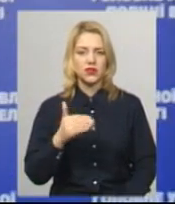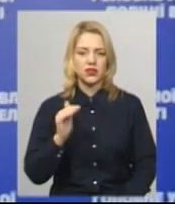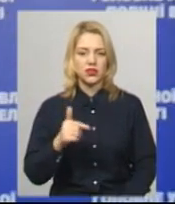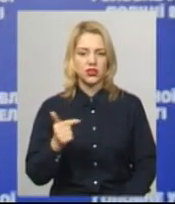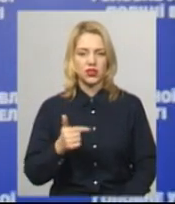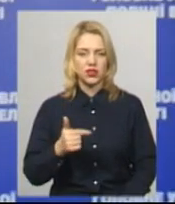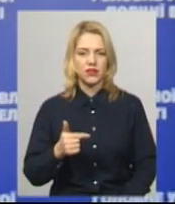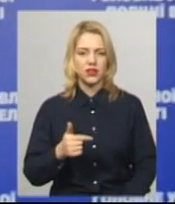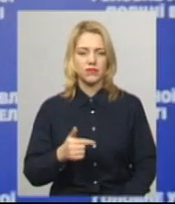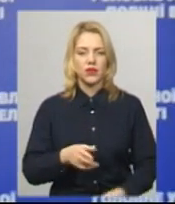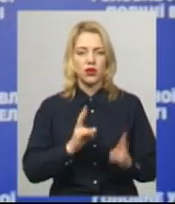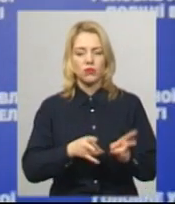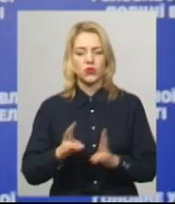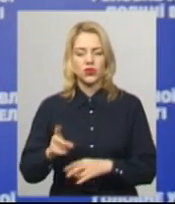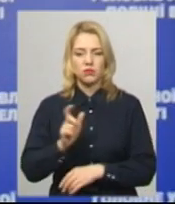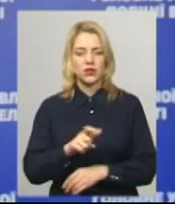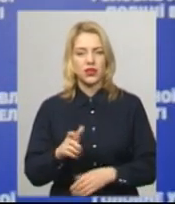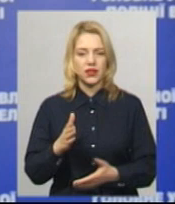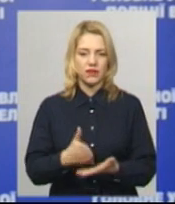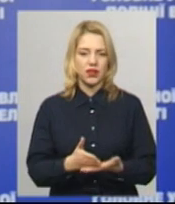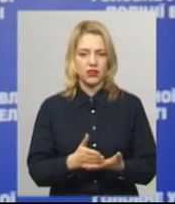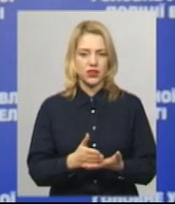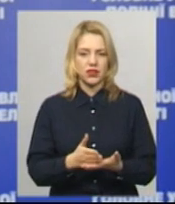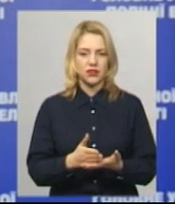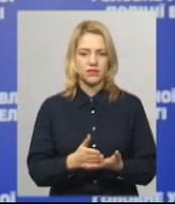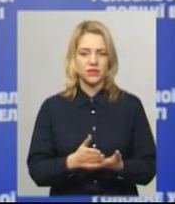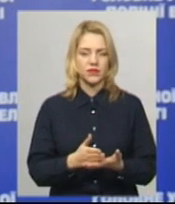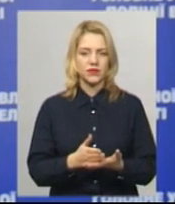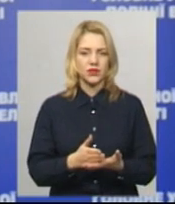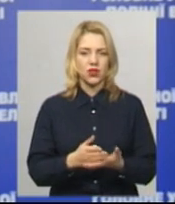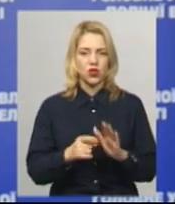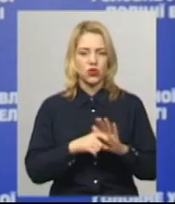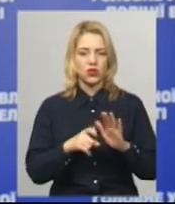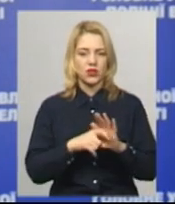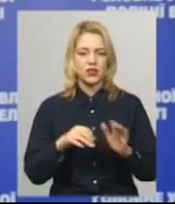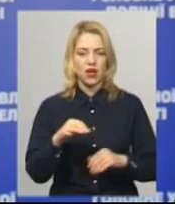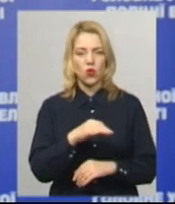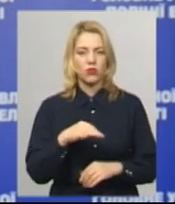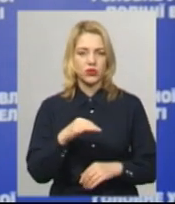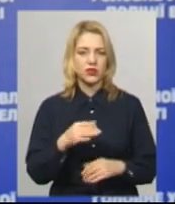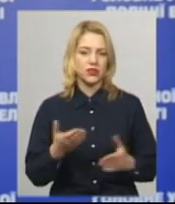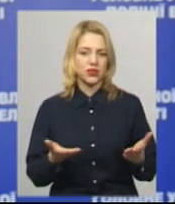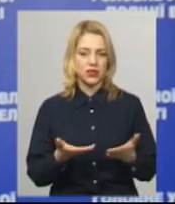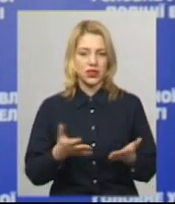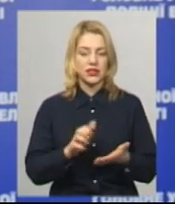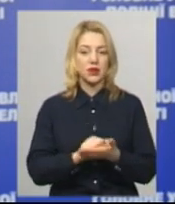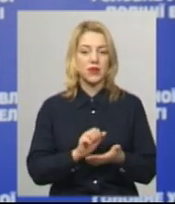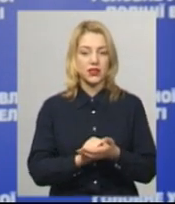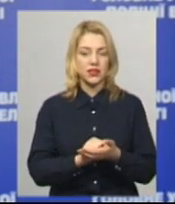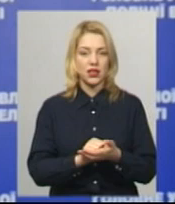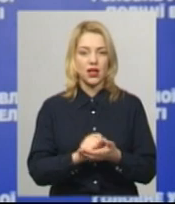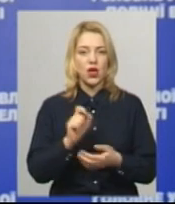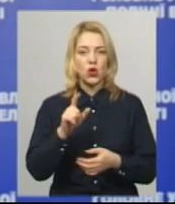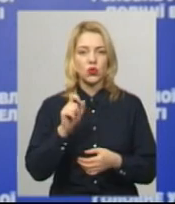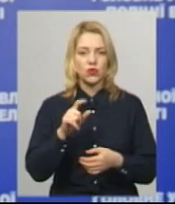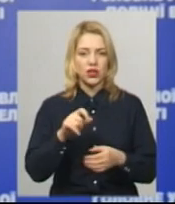грн. Потерпілі є жителі Донецької області, які займалися ювелірною